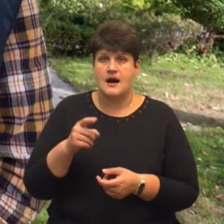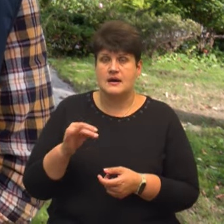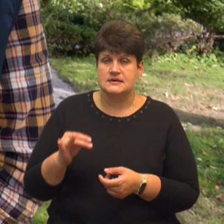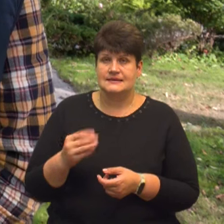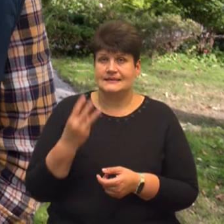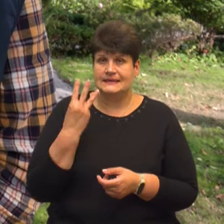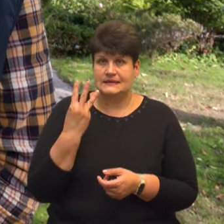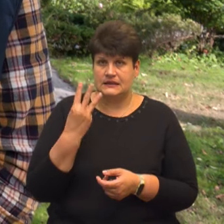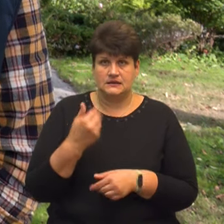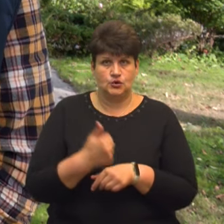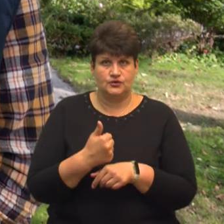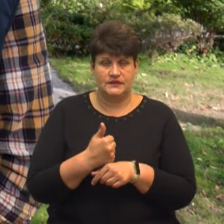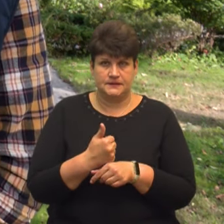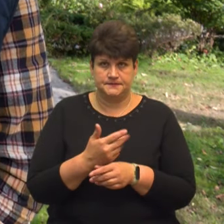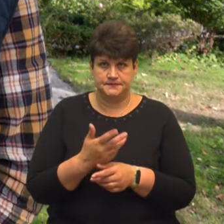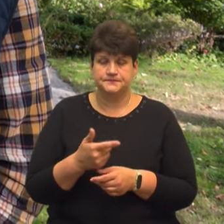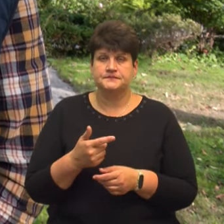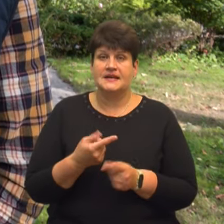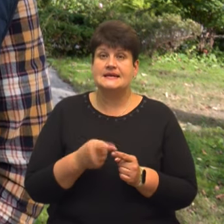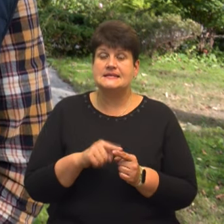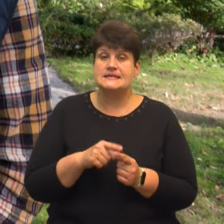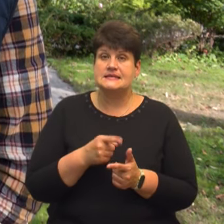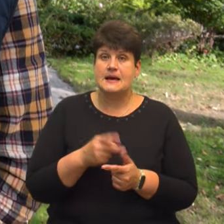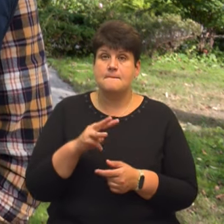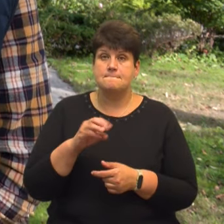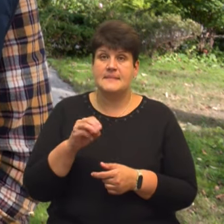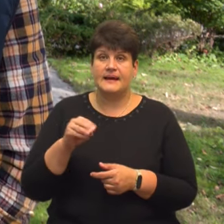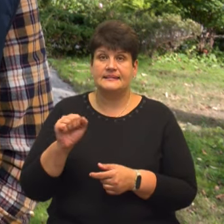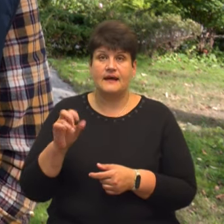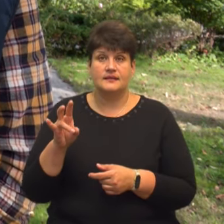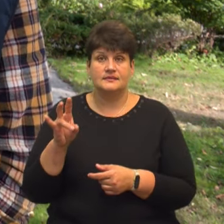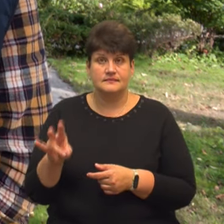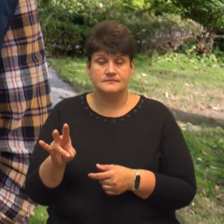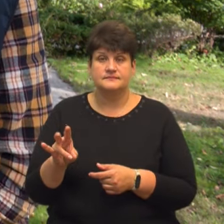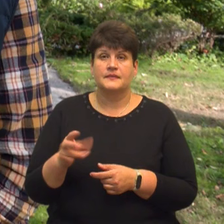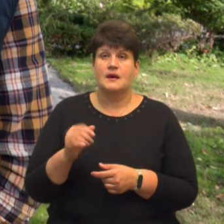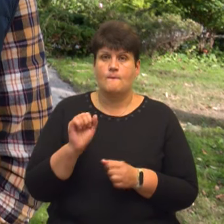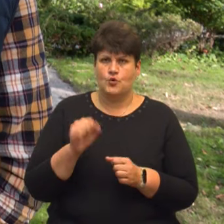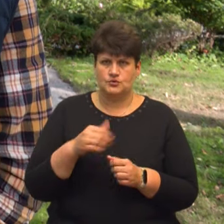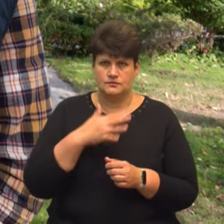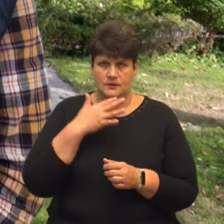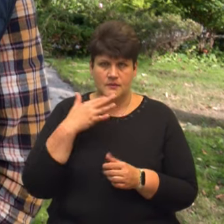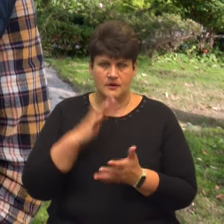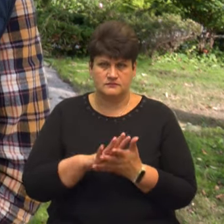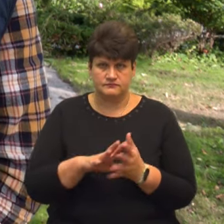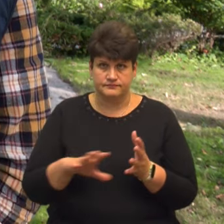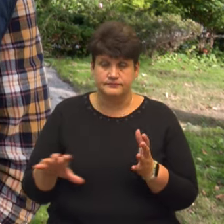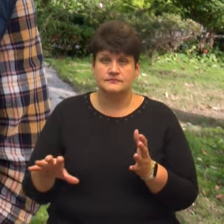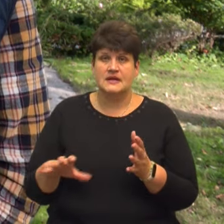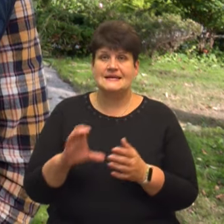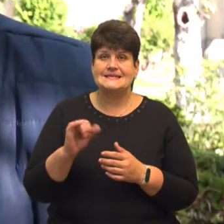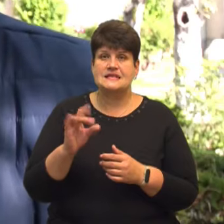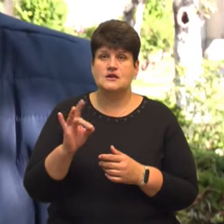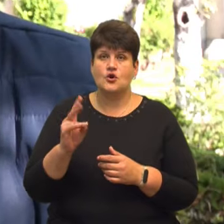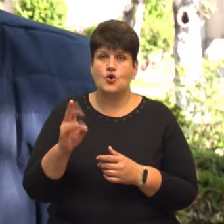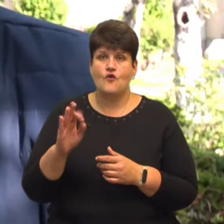основних компонента – це є метан, найбільше його в стічних водах може бути і в каналізаційних стоках, сірководень